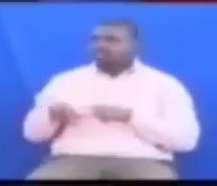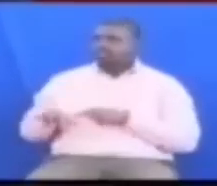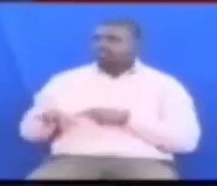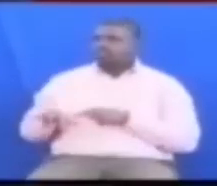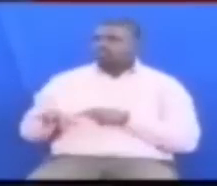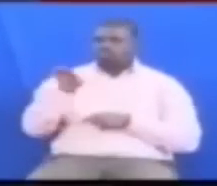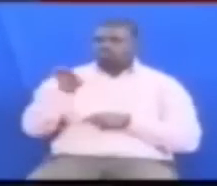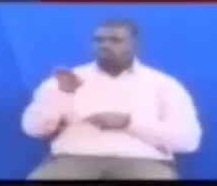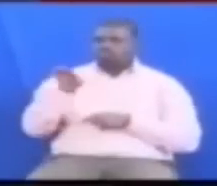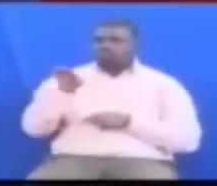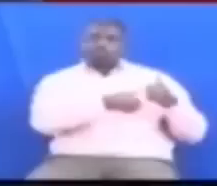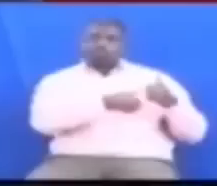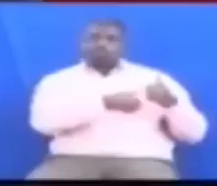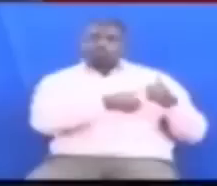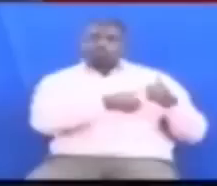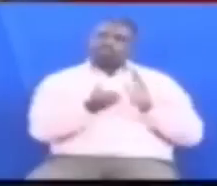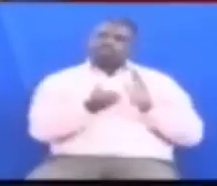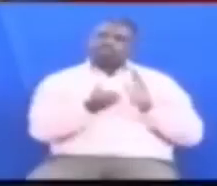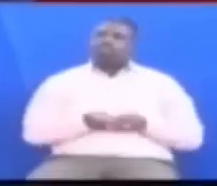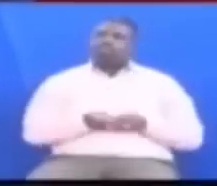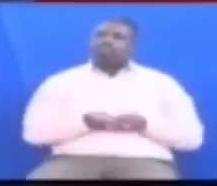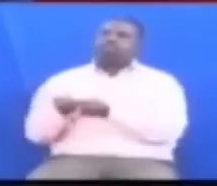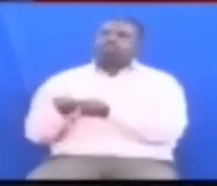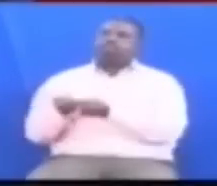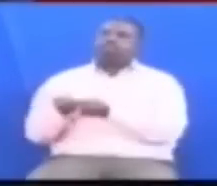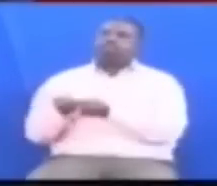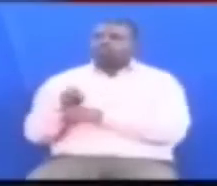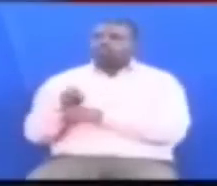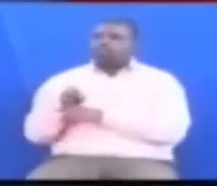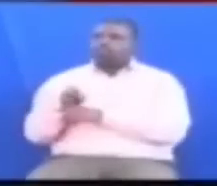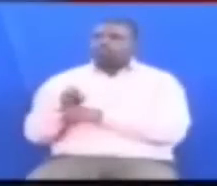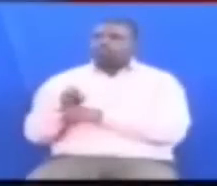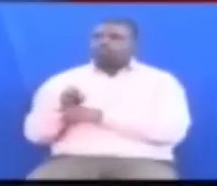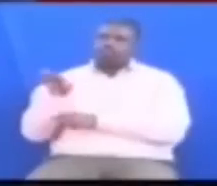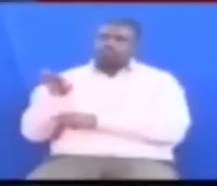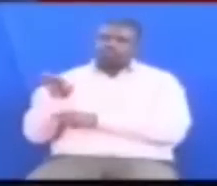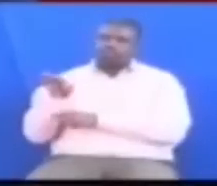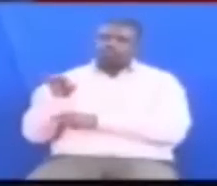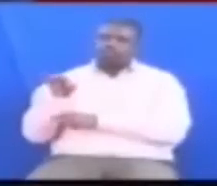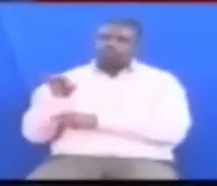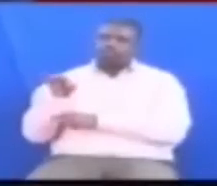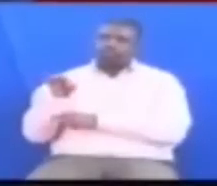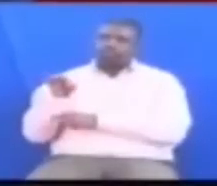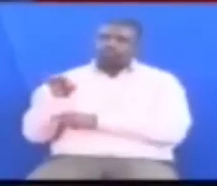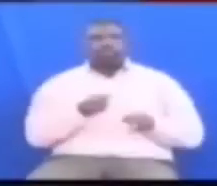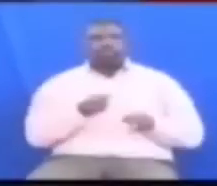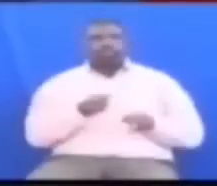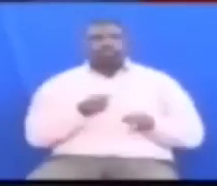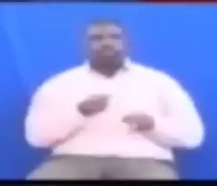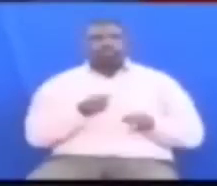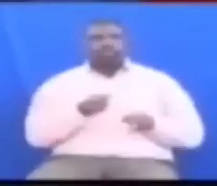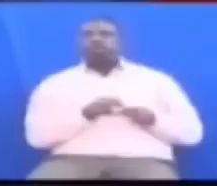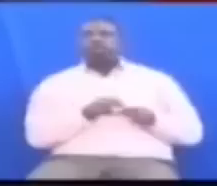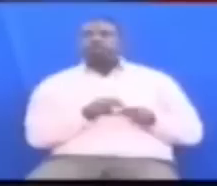wagombea kwa mudi buwa sheria Lakini wakipelekua kwa wale wanaosimamia wale wanaoteua Wale watendani wakata Wana waingua